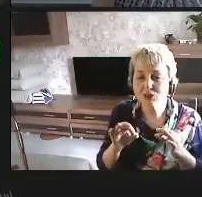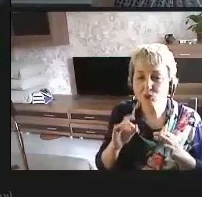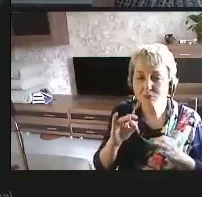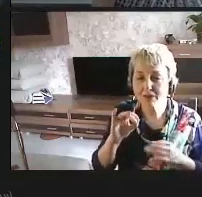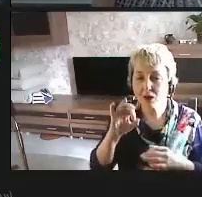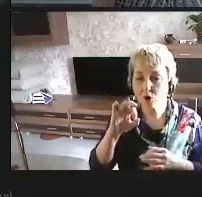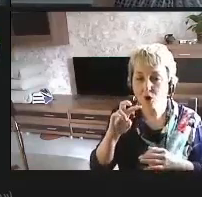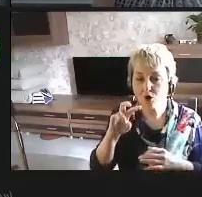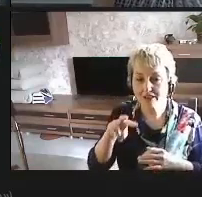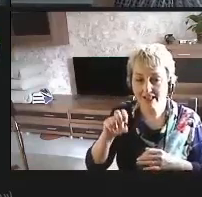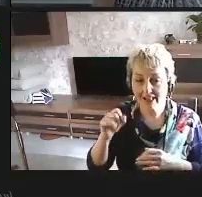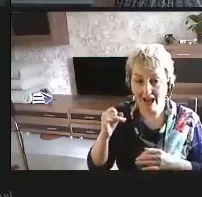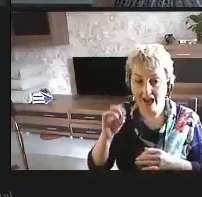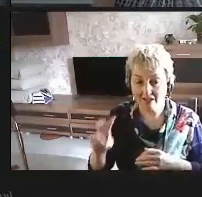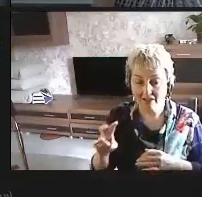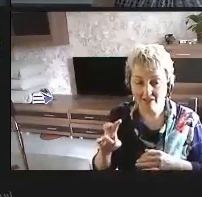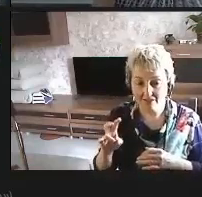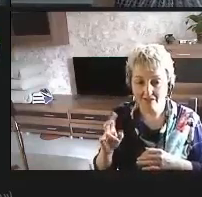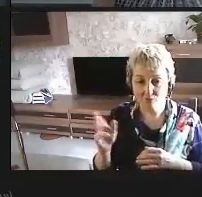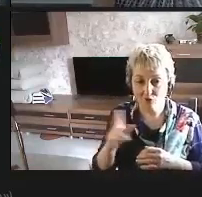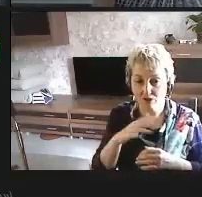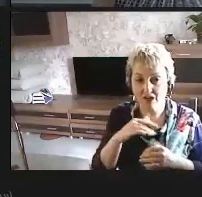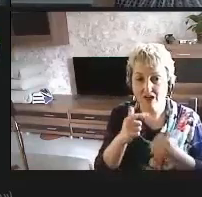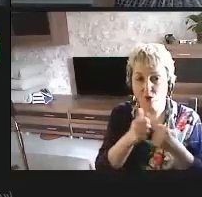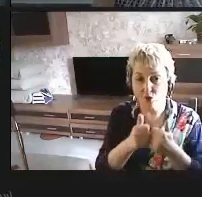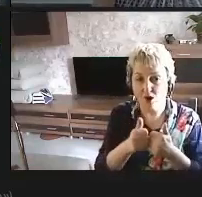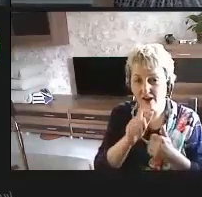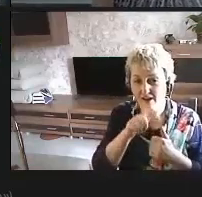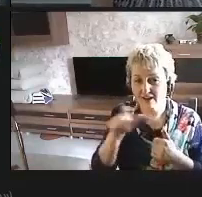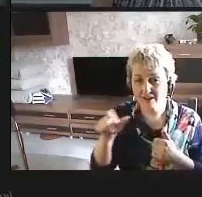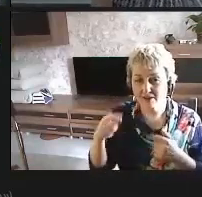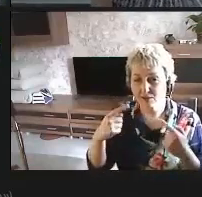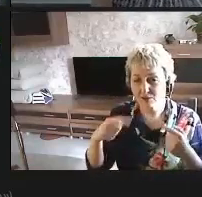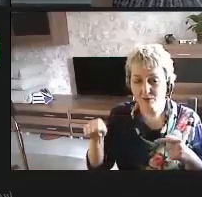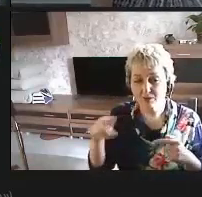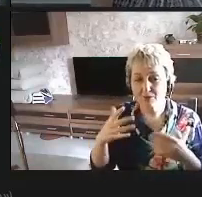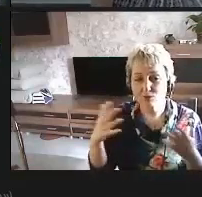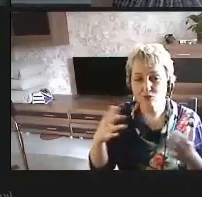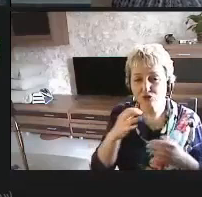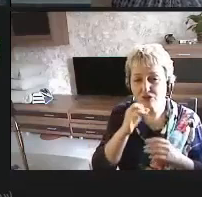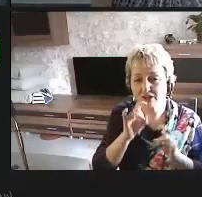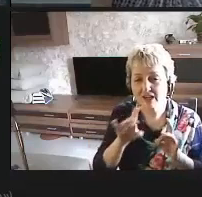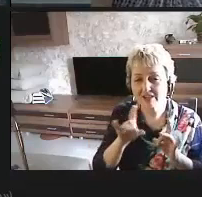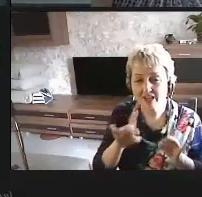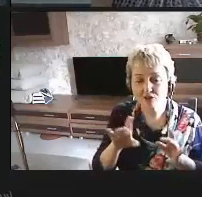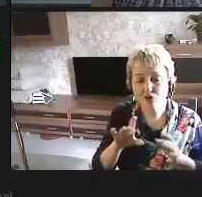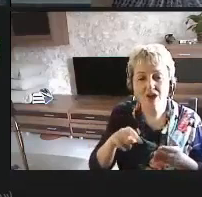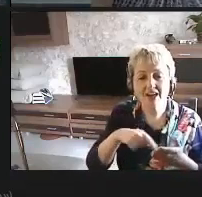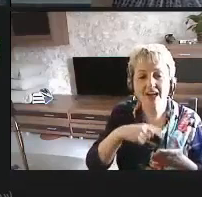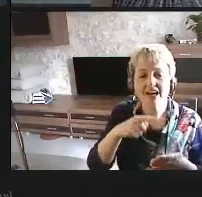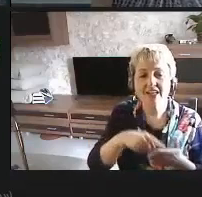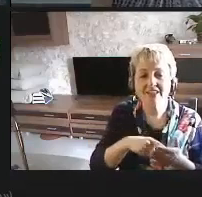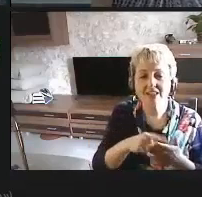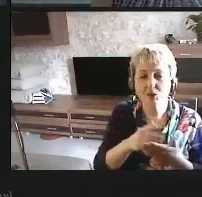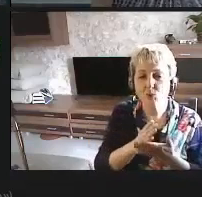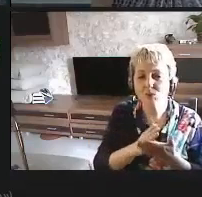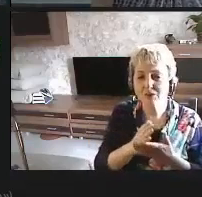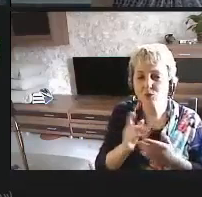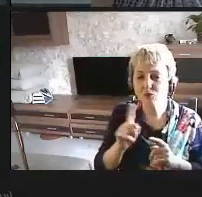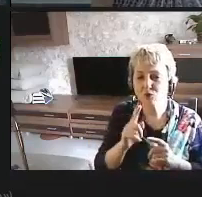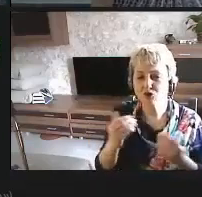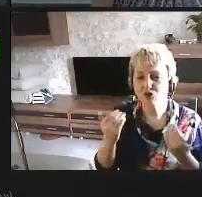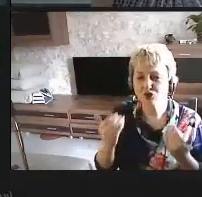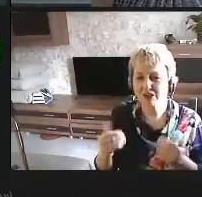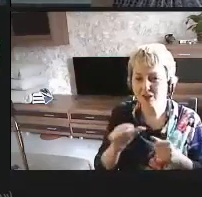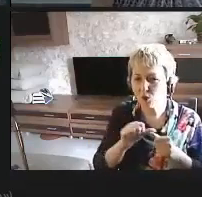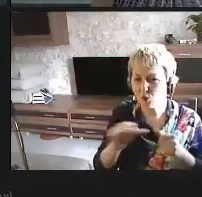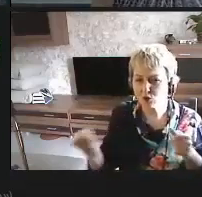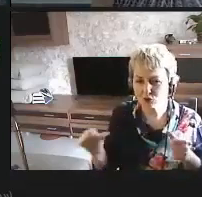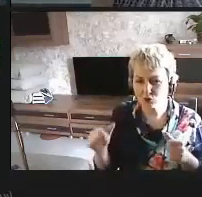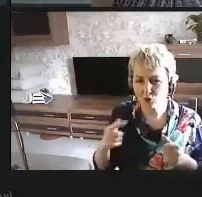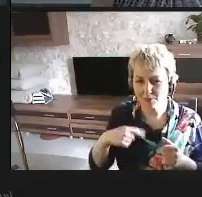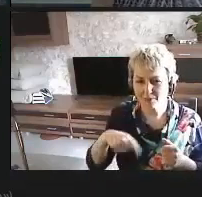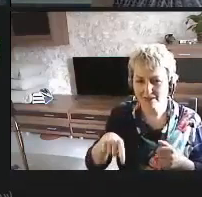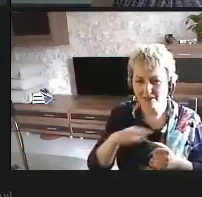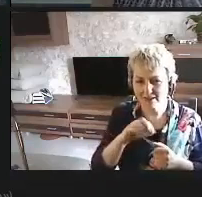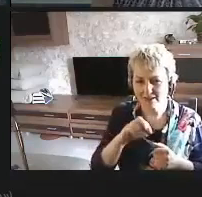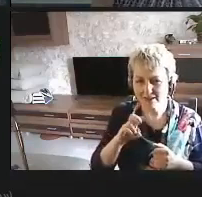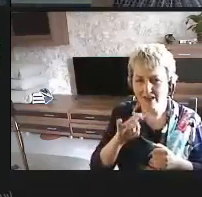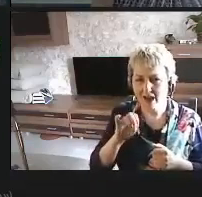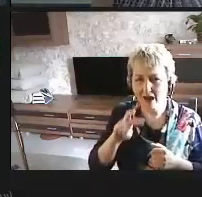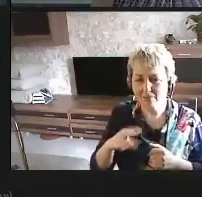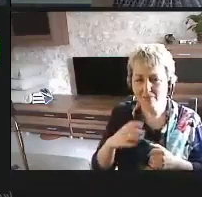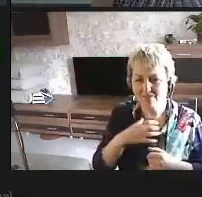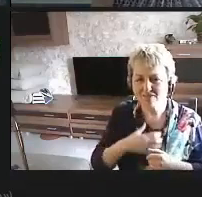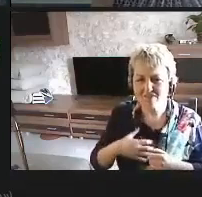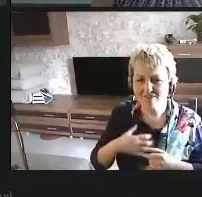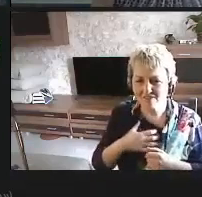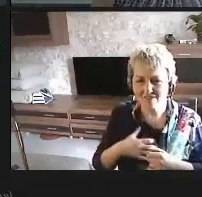онлайн. Но, опять же, коллеги больше об этом расскажут. Городские услуги, то, что сейчас особенно нам важно и